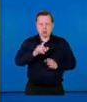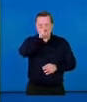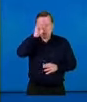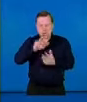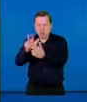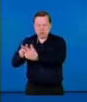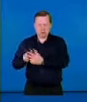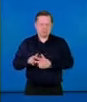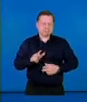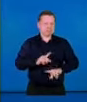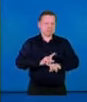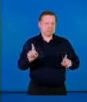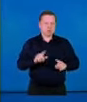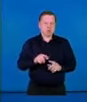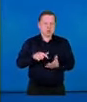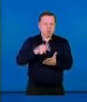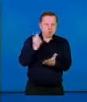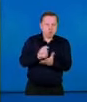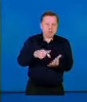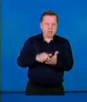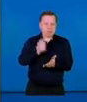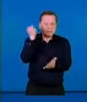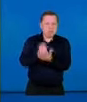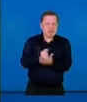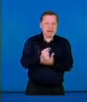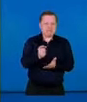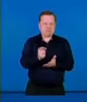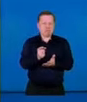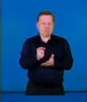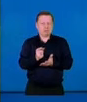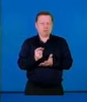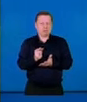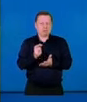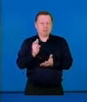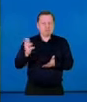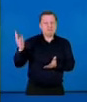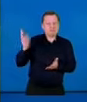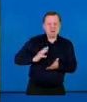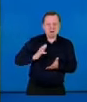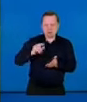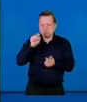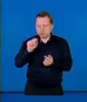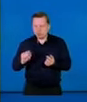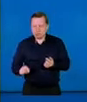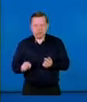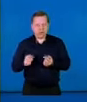na prawo do realizowania wartości przez innych.